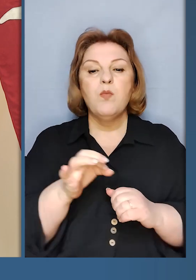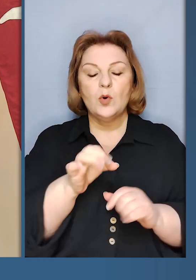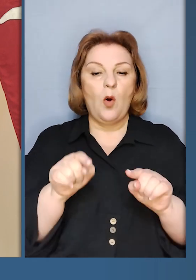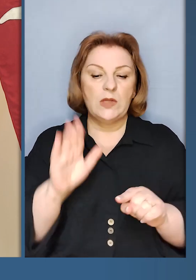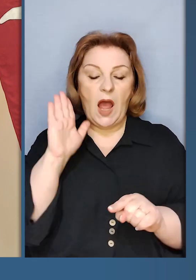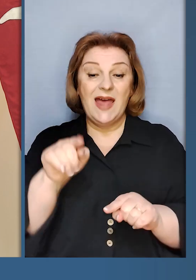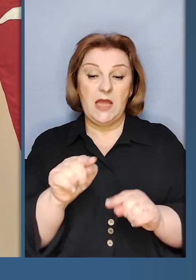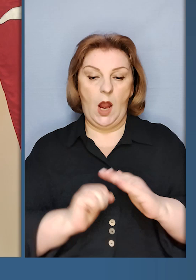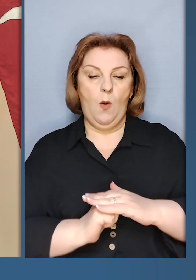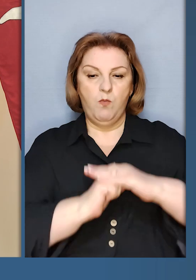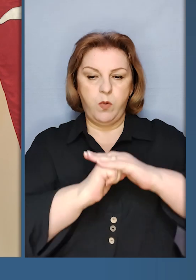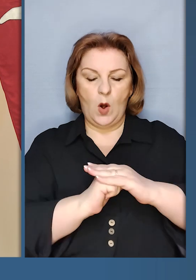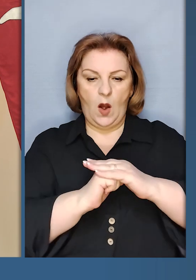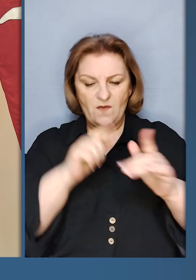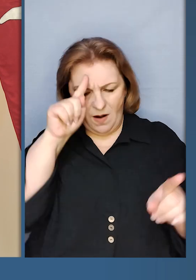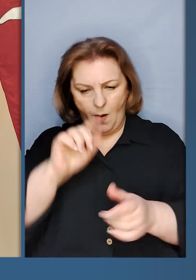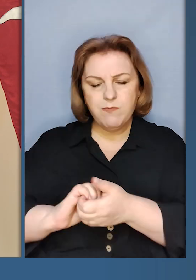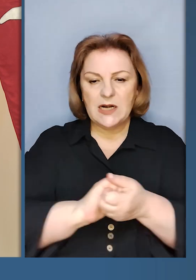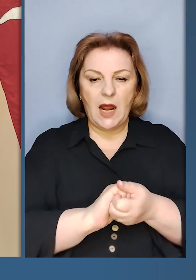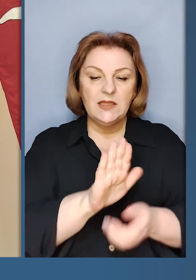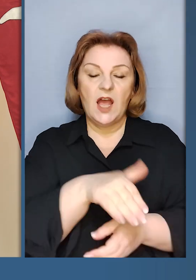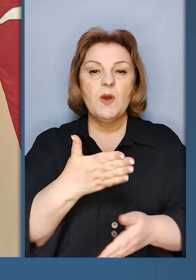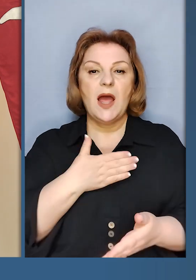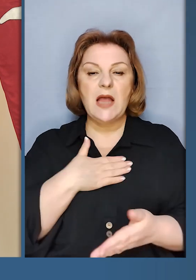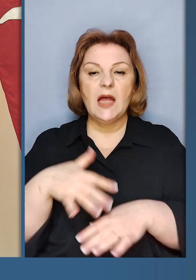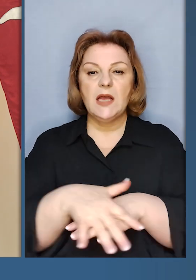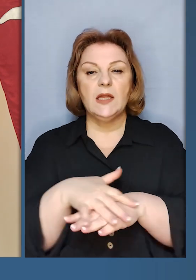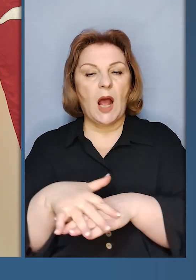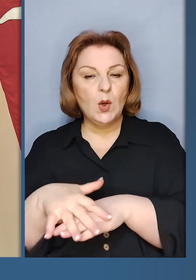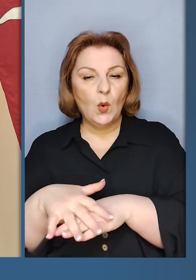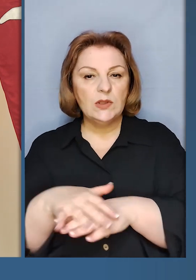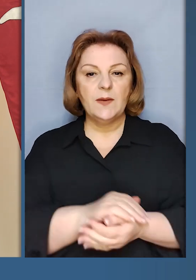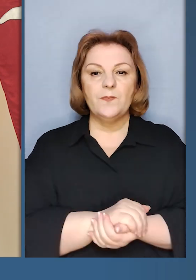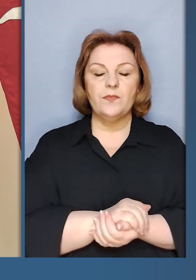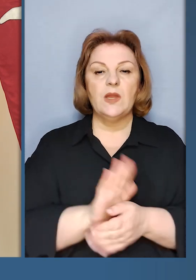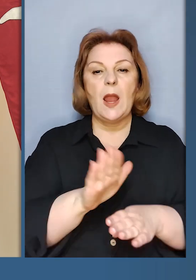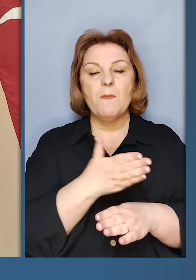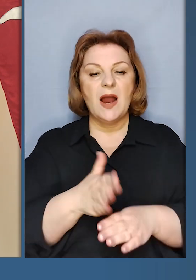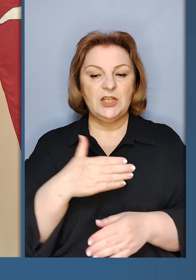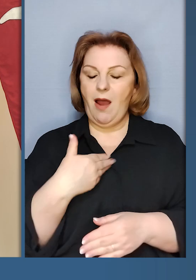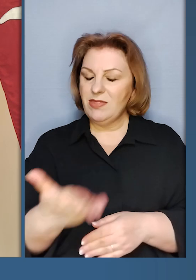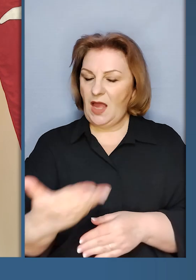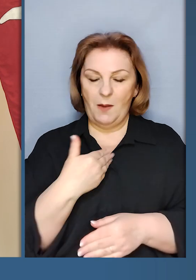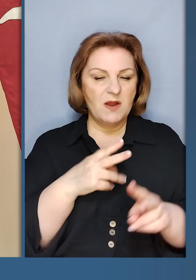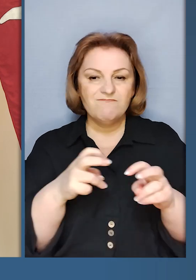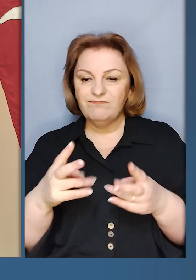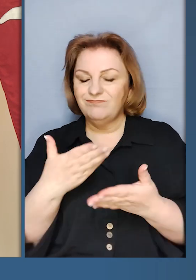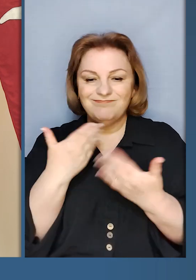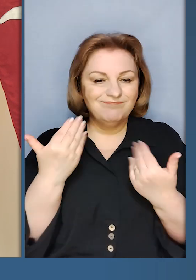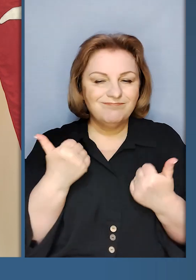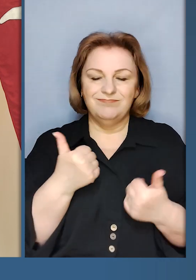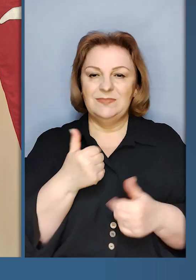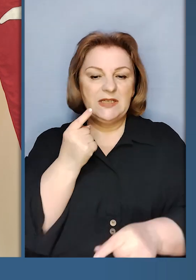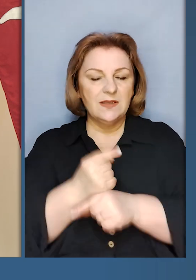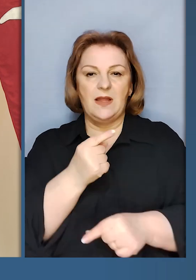неї, будемо на ній будувати братерство між нашими народами. Між нашими темами немає тем